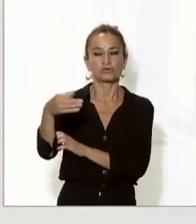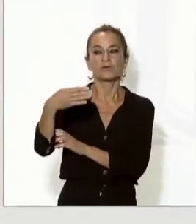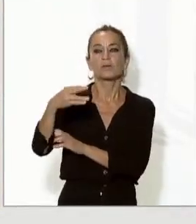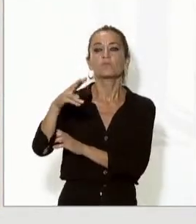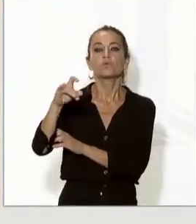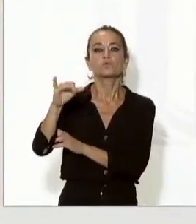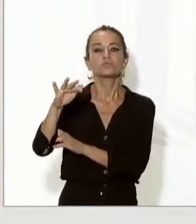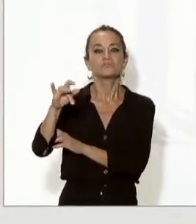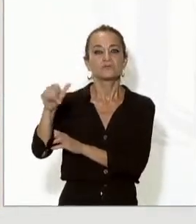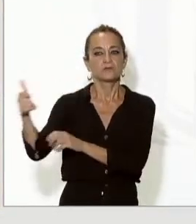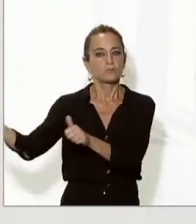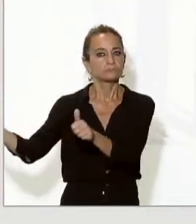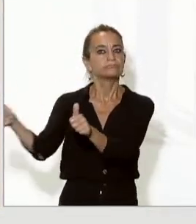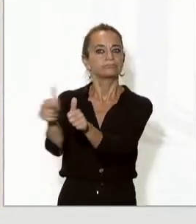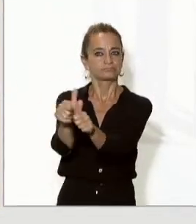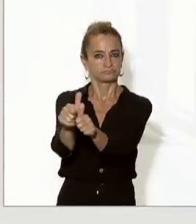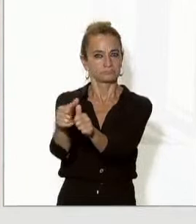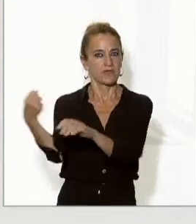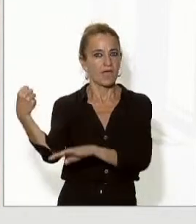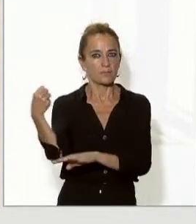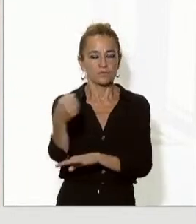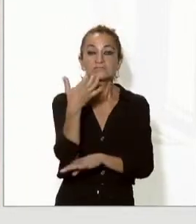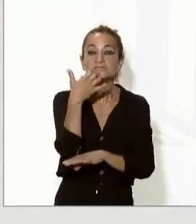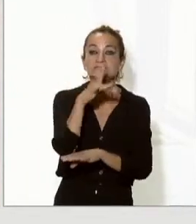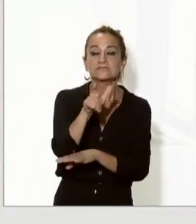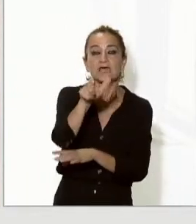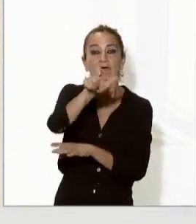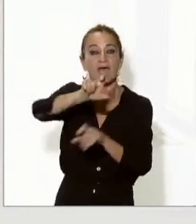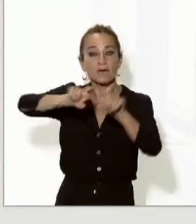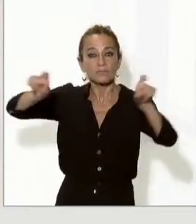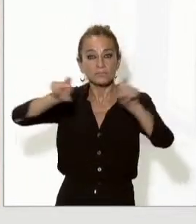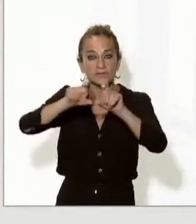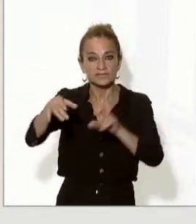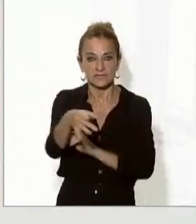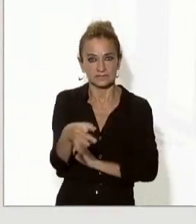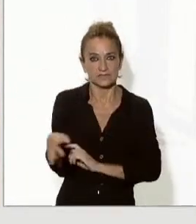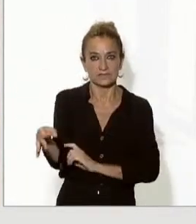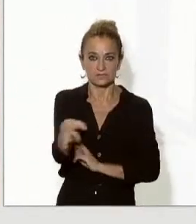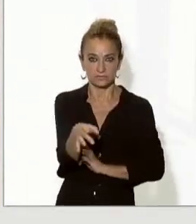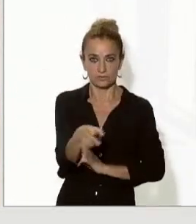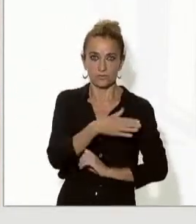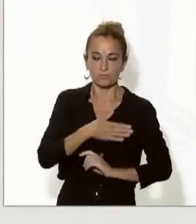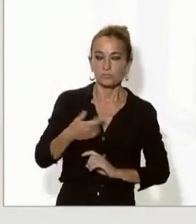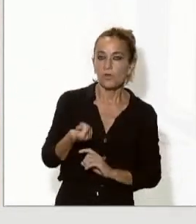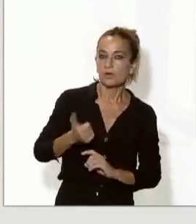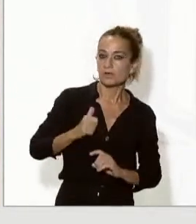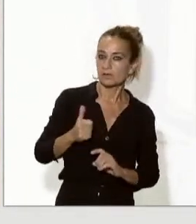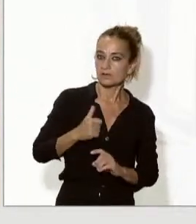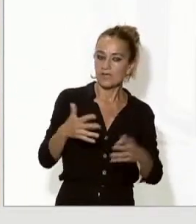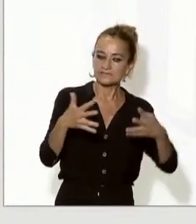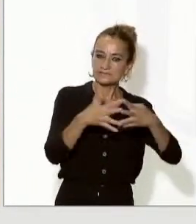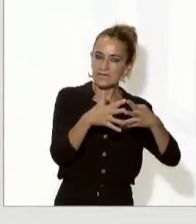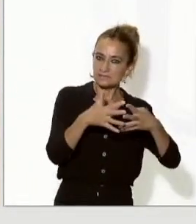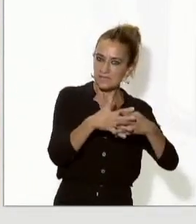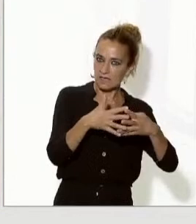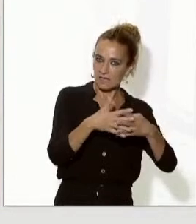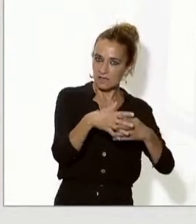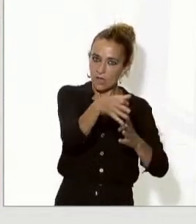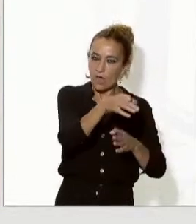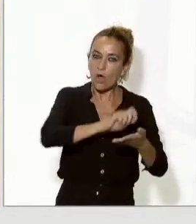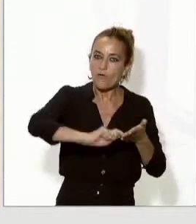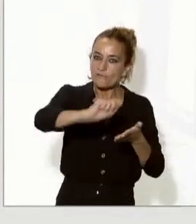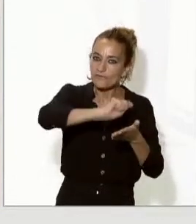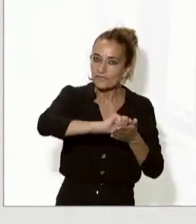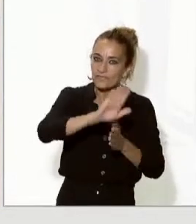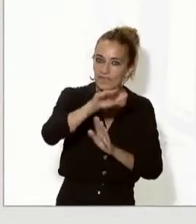andorranes que vulguin aprofitar la xarxa d'oficines a l'exterior d'acció tenen a